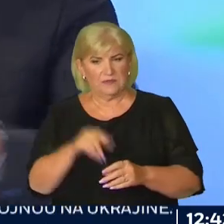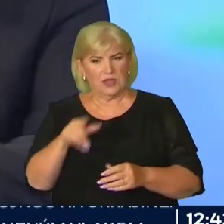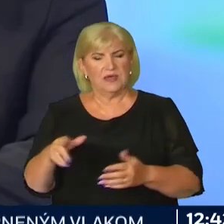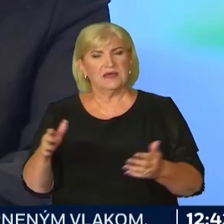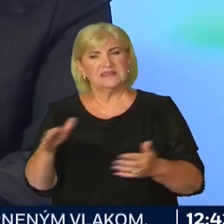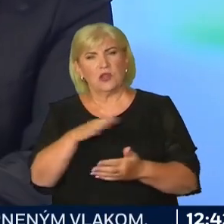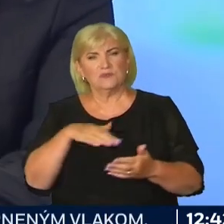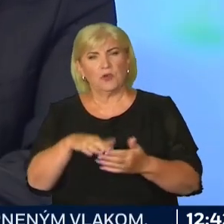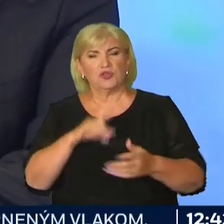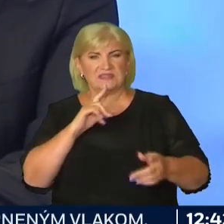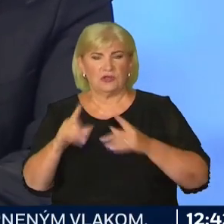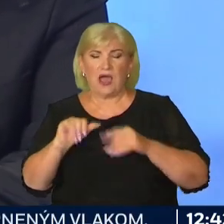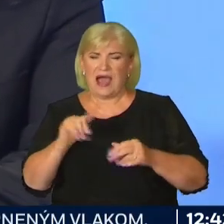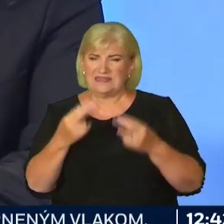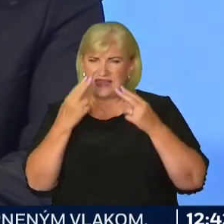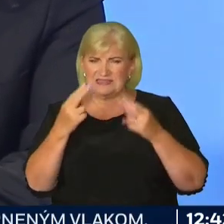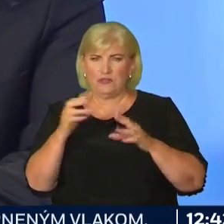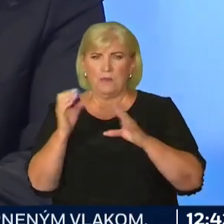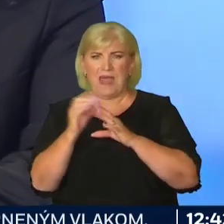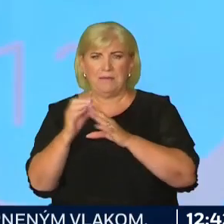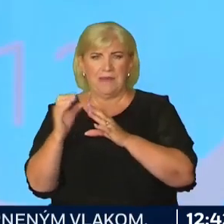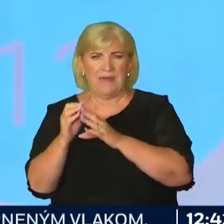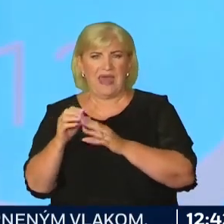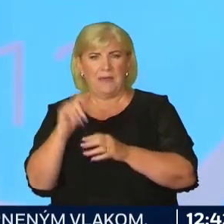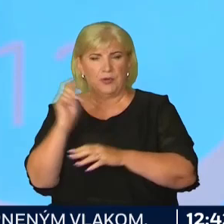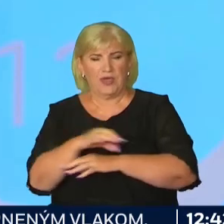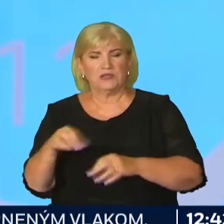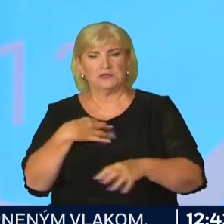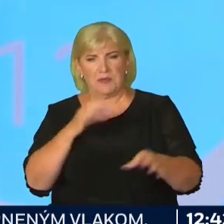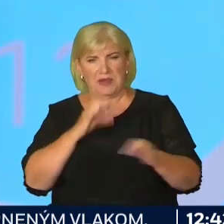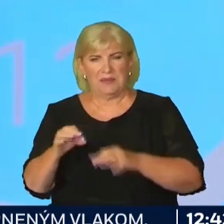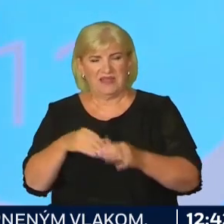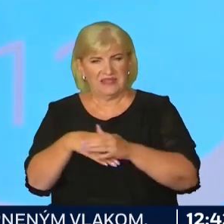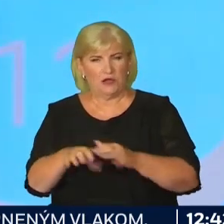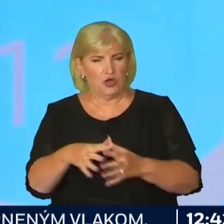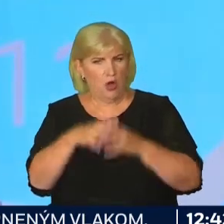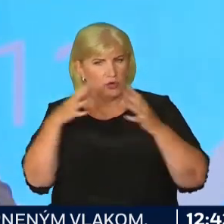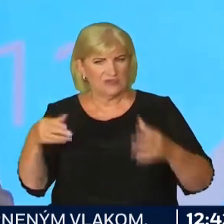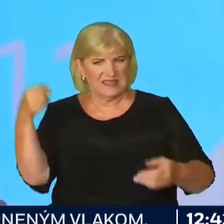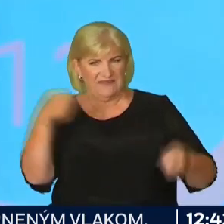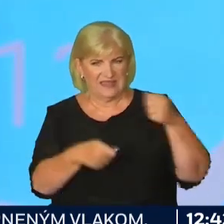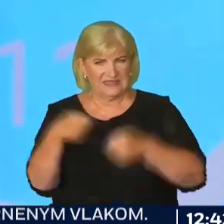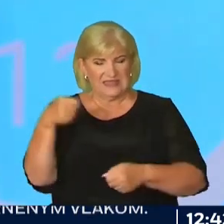aj za cenu PPP projektov, my sme pripravení ísť do ďalších obrovských investícií aj tohto druhu.